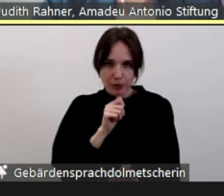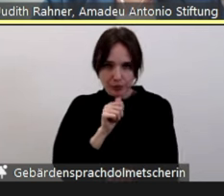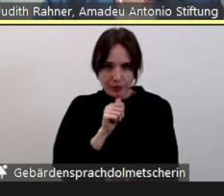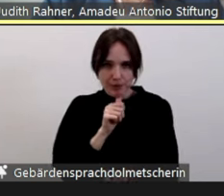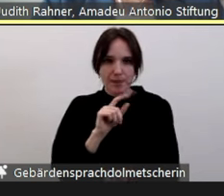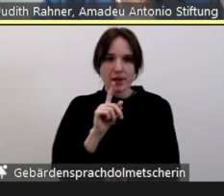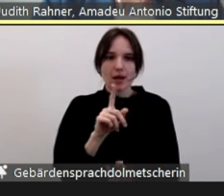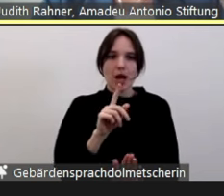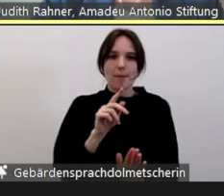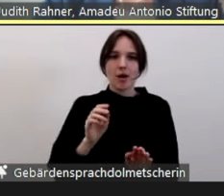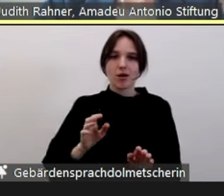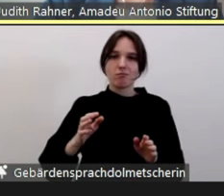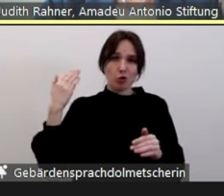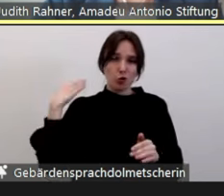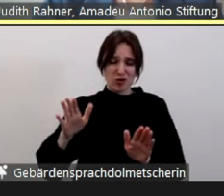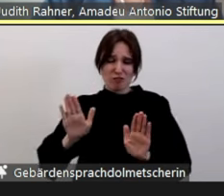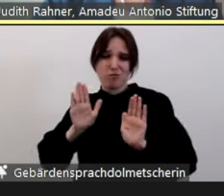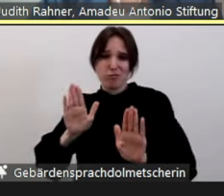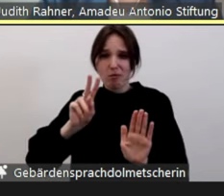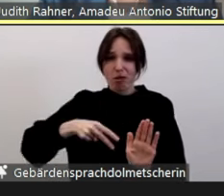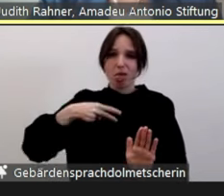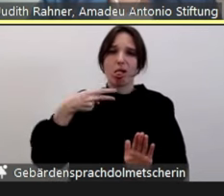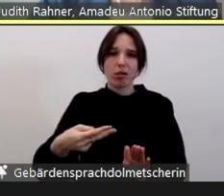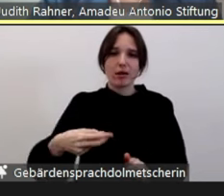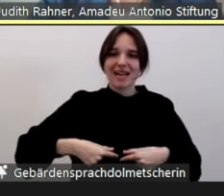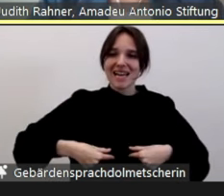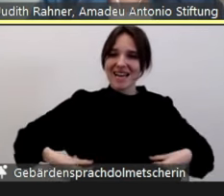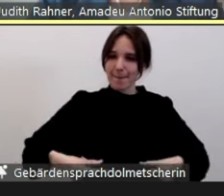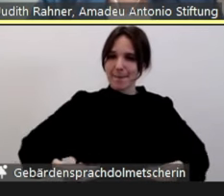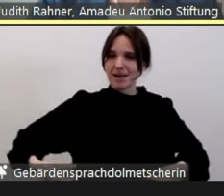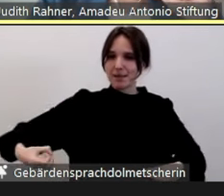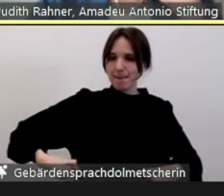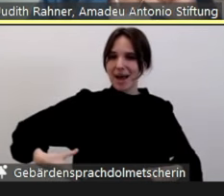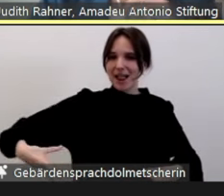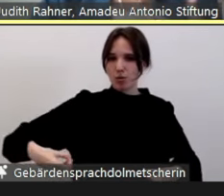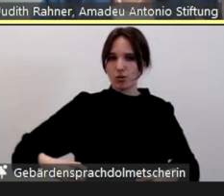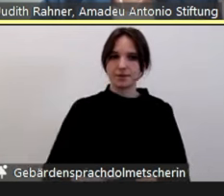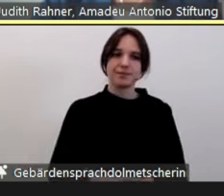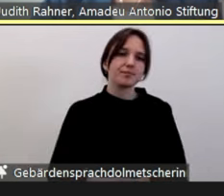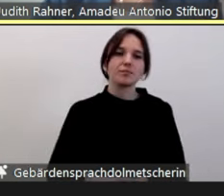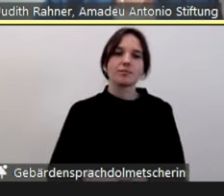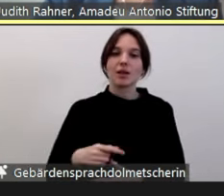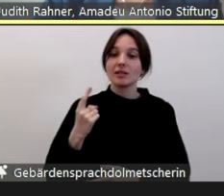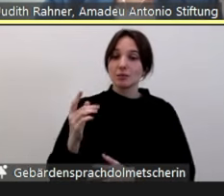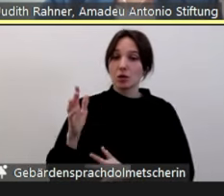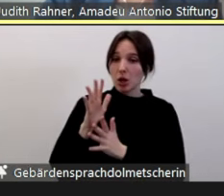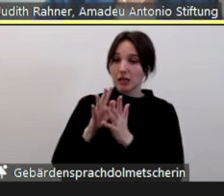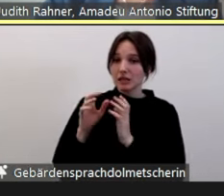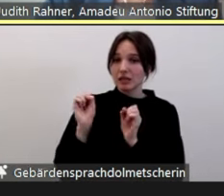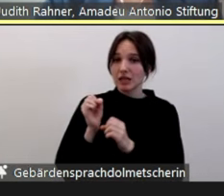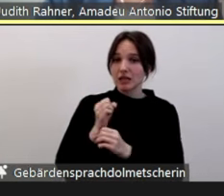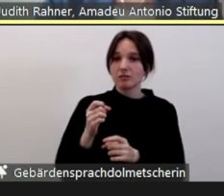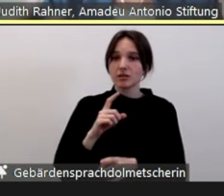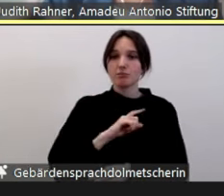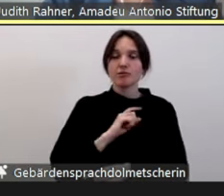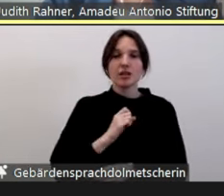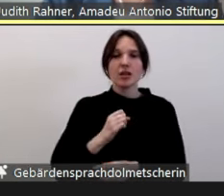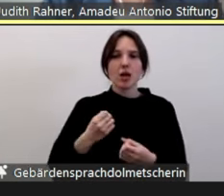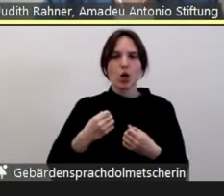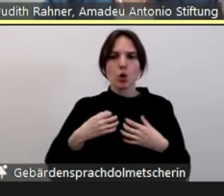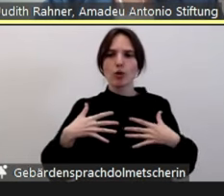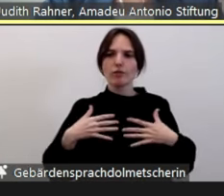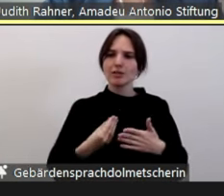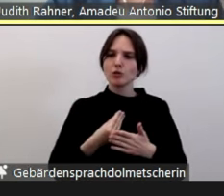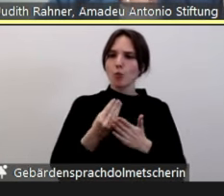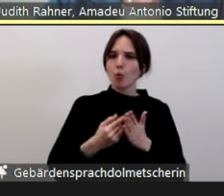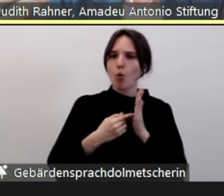Rippenprellung zuzieht. Und sie hat auch noch ein paar Ausführungen dazu gemacht und auch beschrieben, dass sie jetzt kein erkennbares, queeres Symbol getragen hat, also